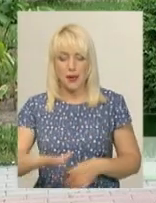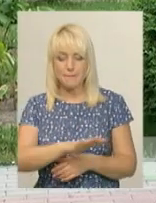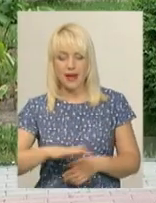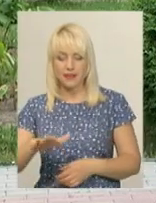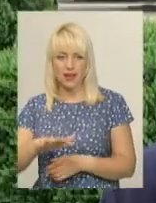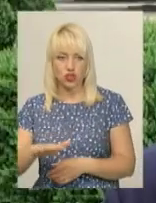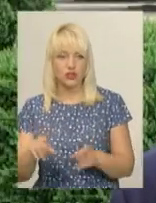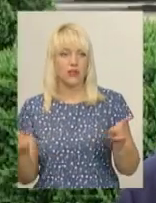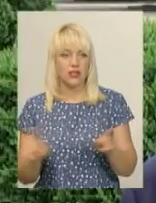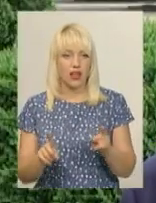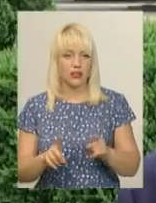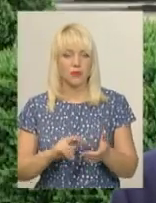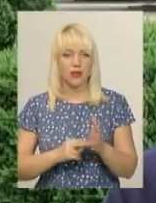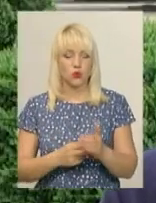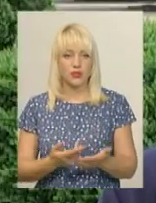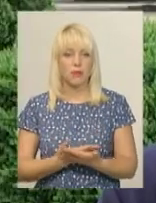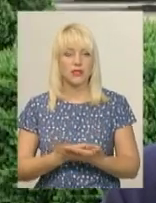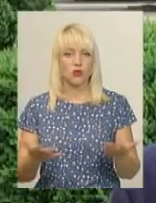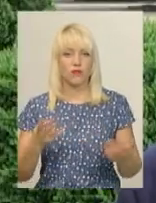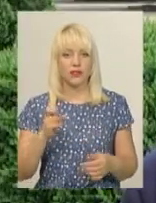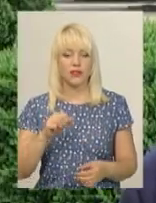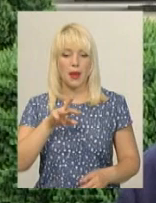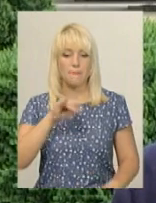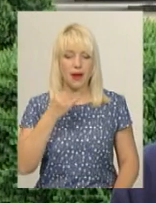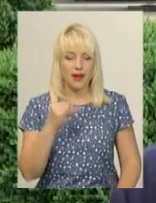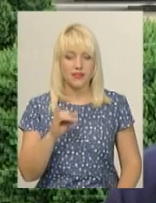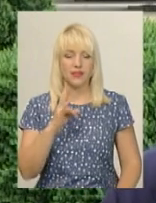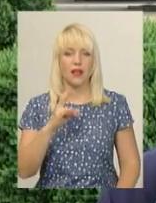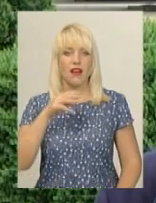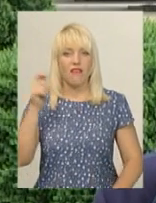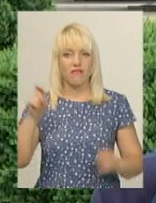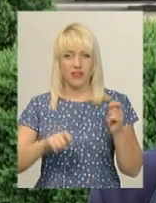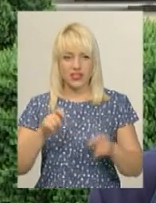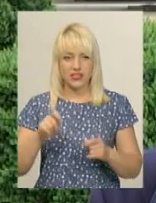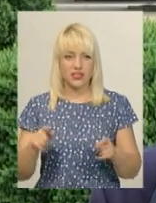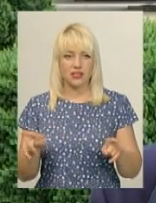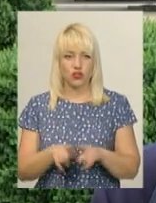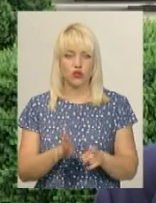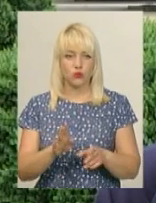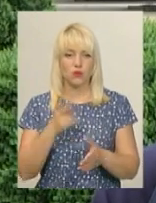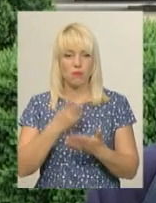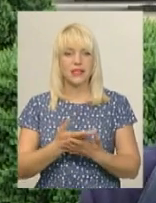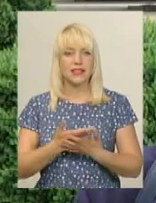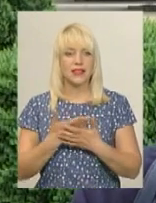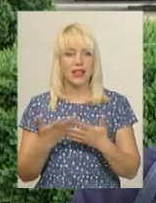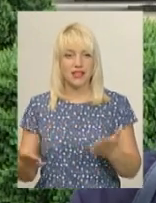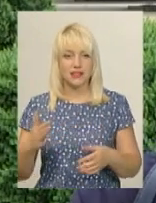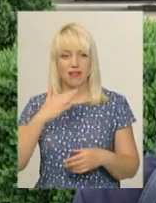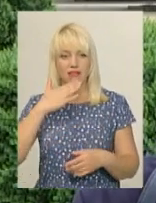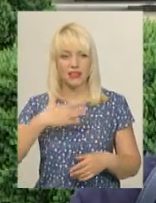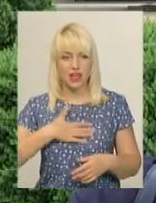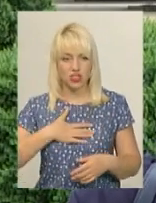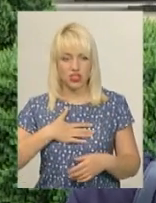плануються презентувати на «Майфесті», виступ деяких гуртів, а також презентація наших